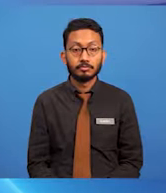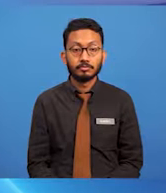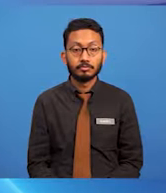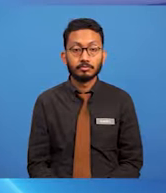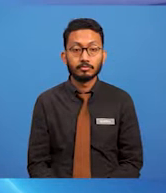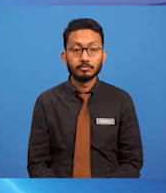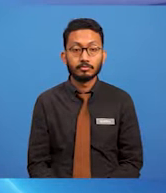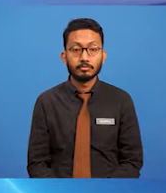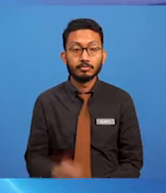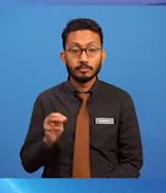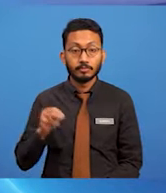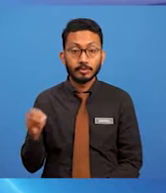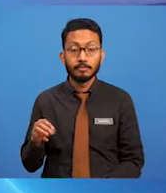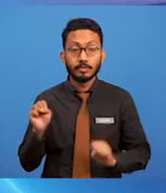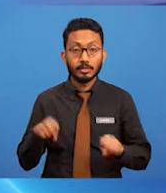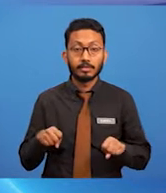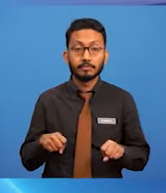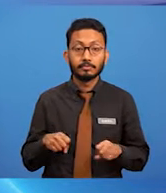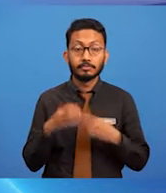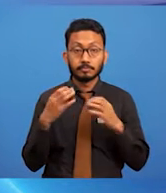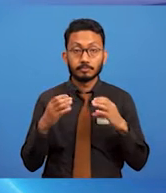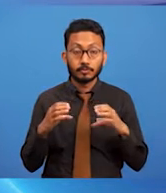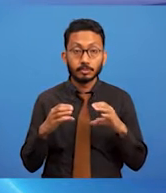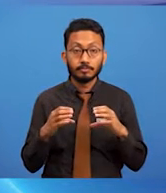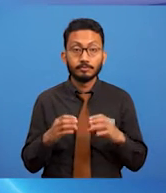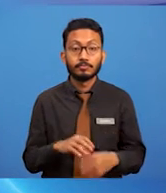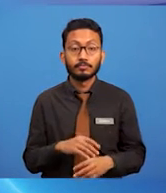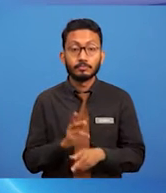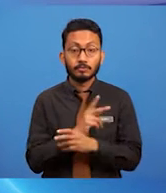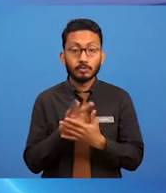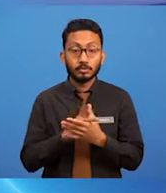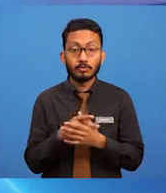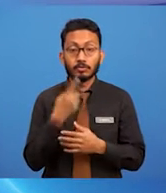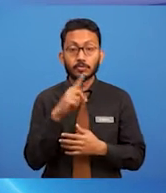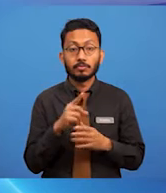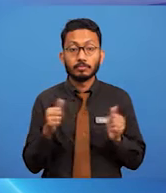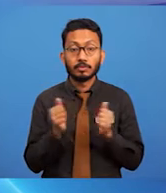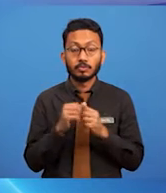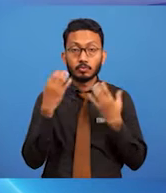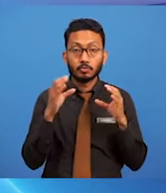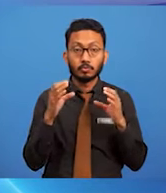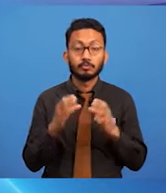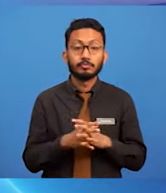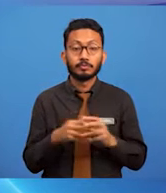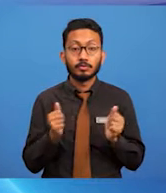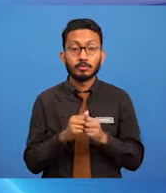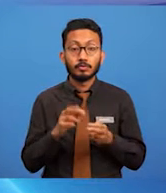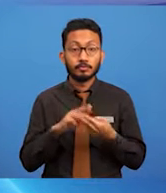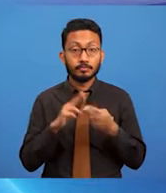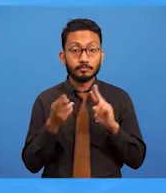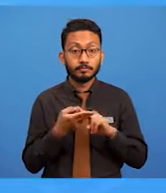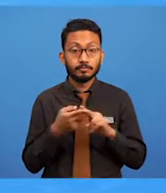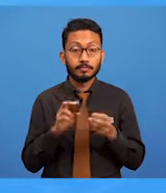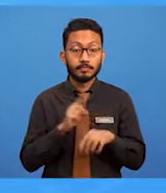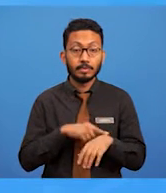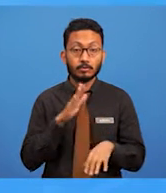Murid-murid boleh mencuba dan berfongsi jawapan dengan guru ataupun rakan-rakan di sekolah nanti.